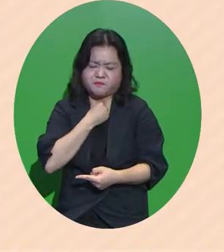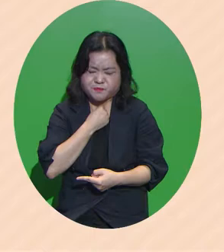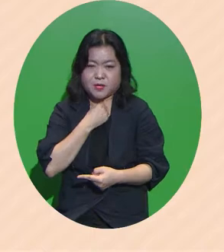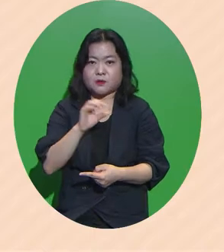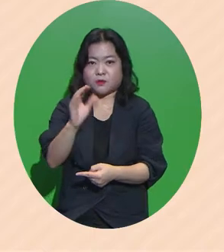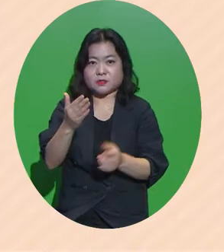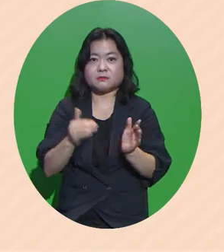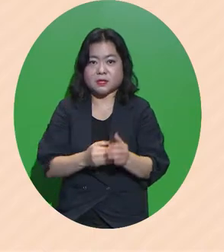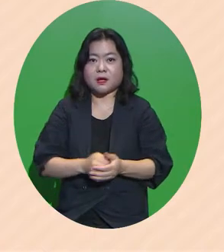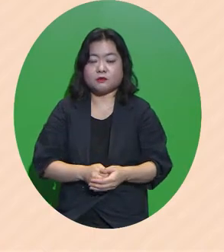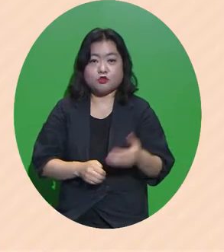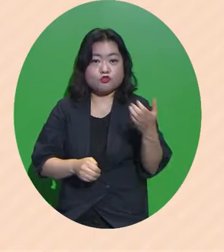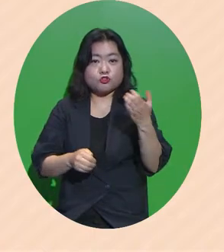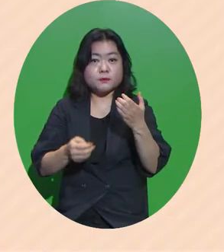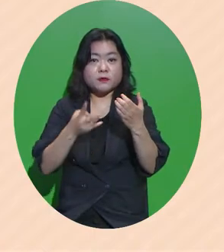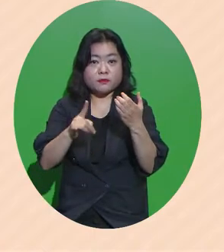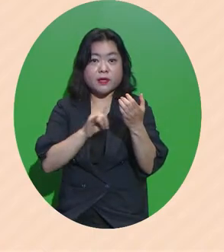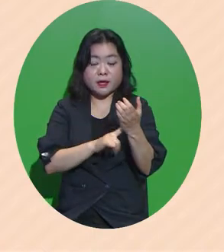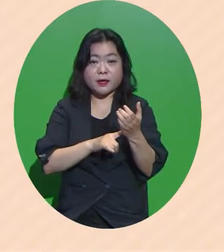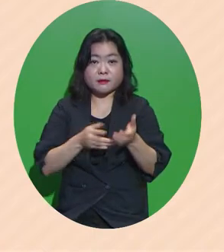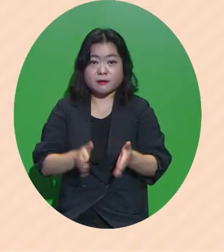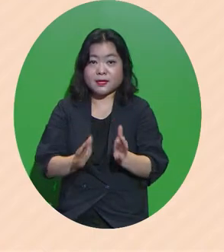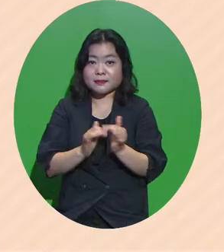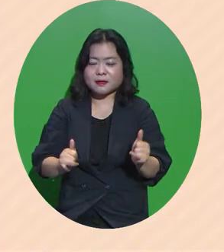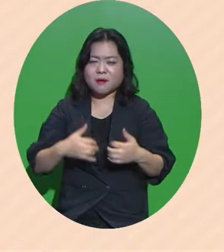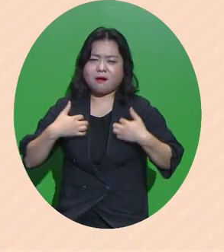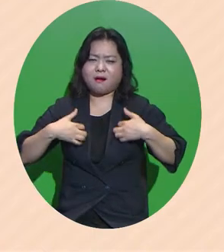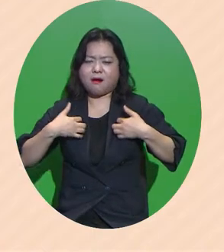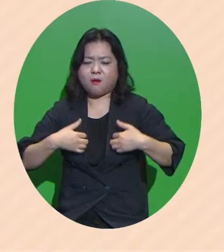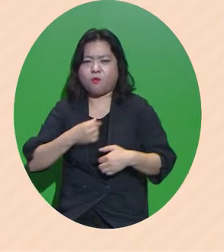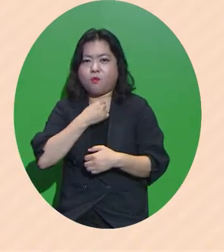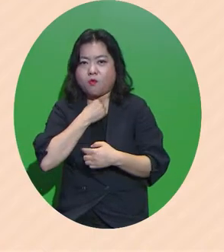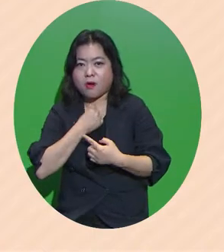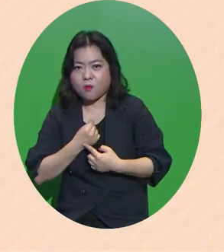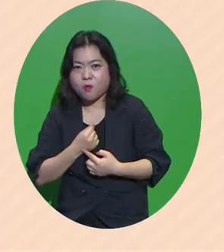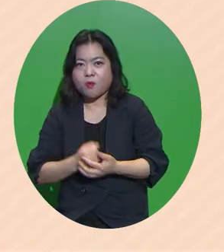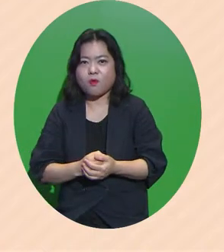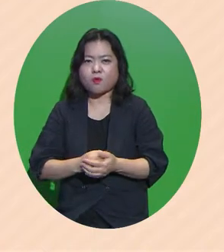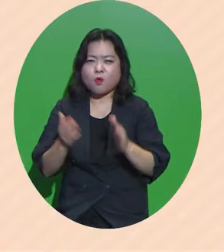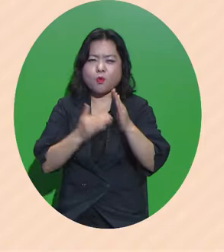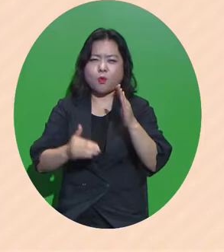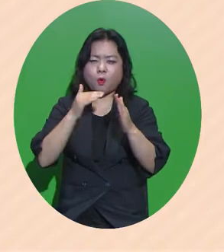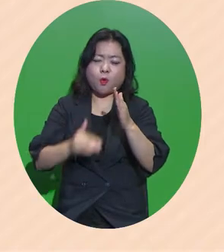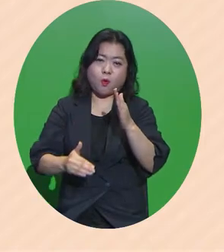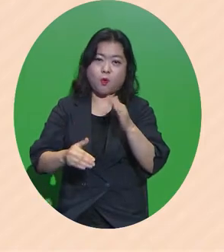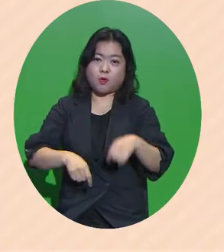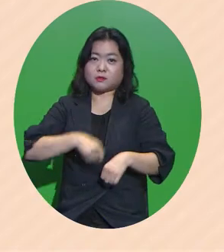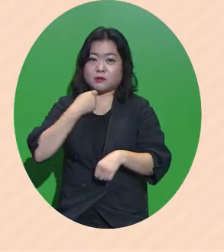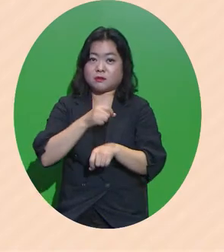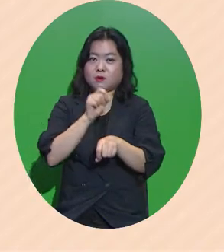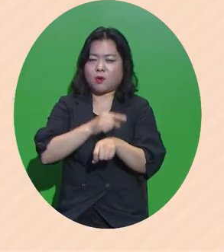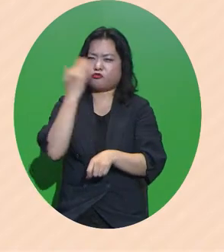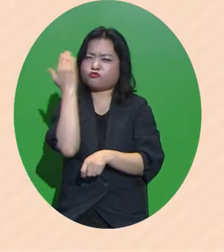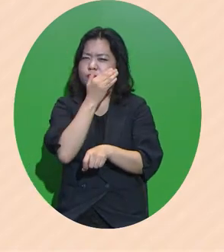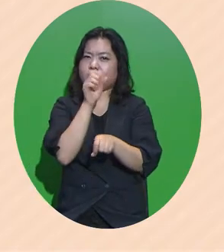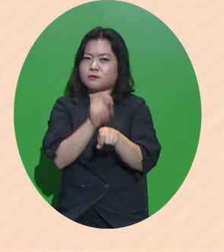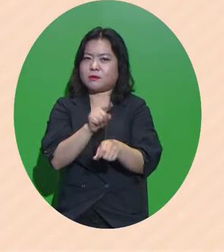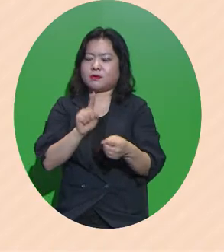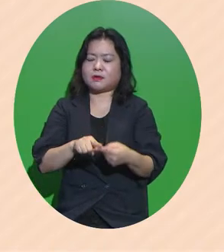그리고 90년대생은 재미를 추구하고 공정성과 투명성을 추구합니다